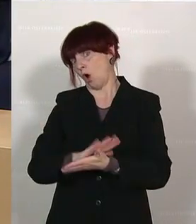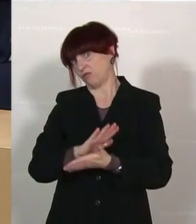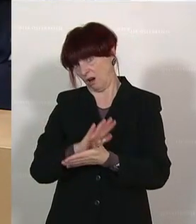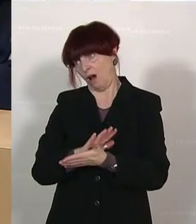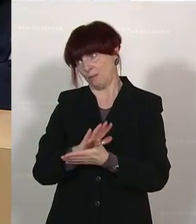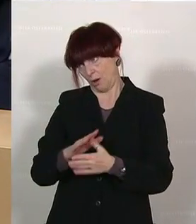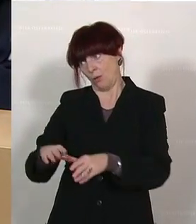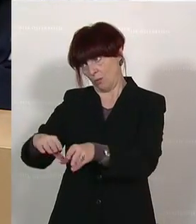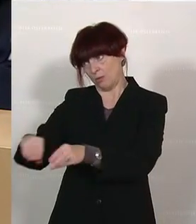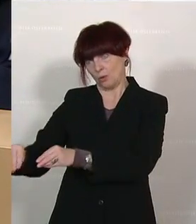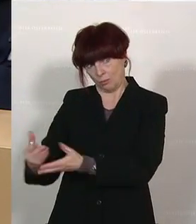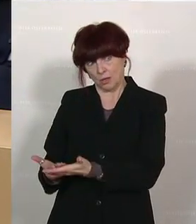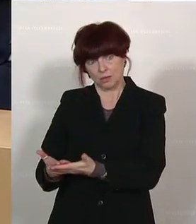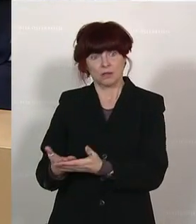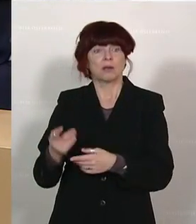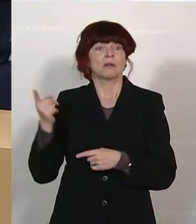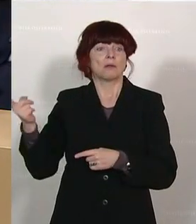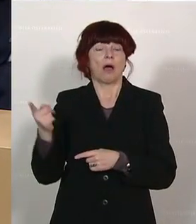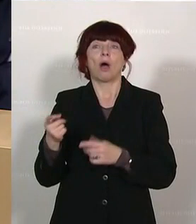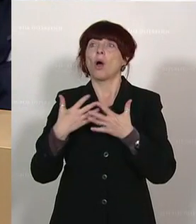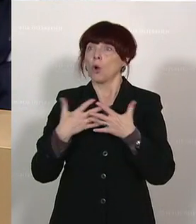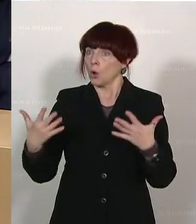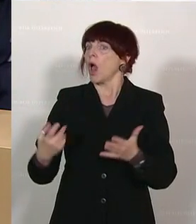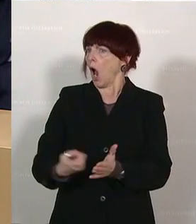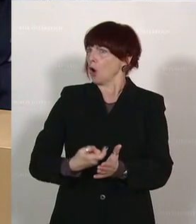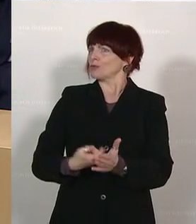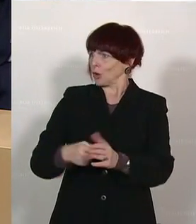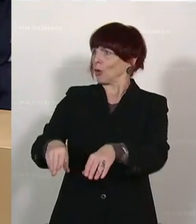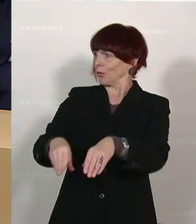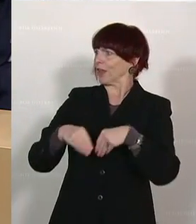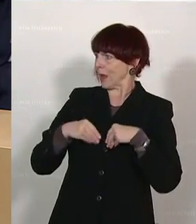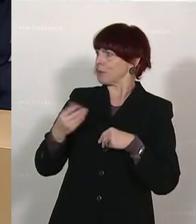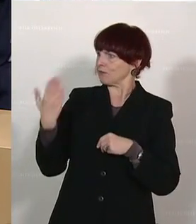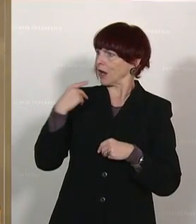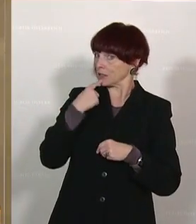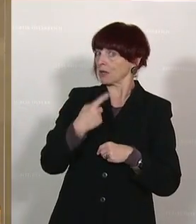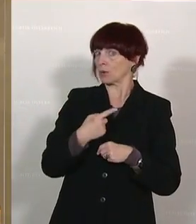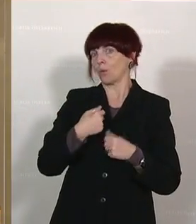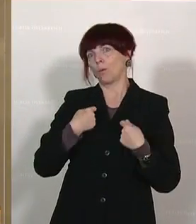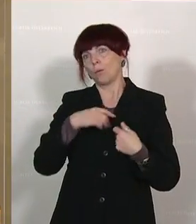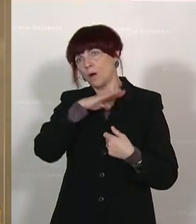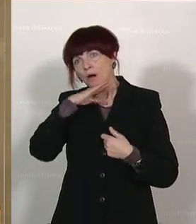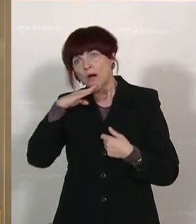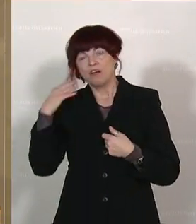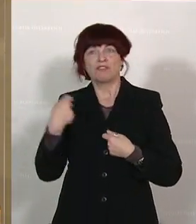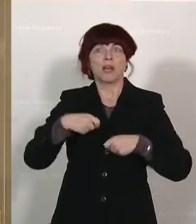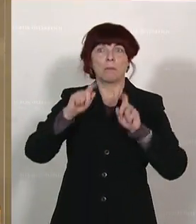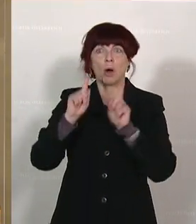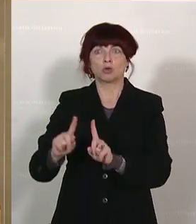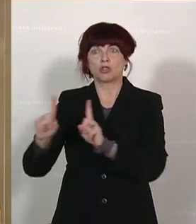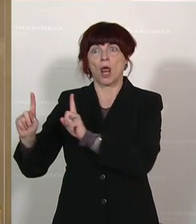Sie nehmen die Herausforderung an, haben Sie gesagt. Die Baustellen sind groß, die Ihre Vorgängerin